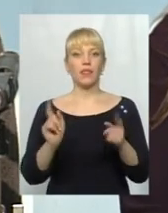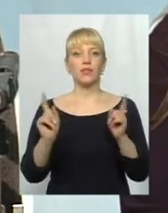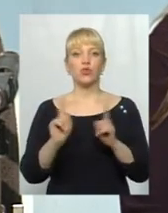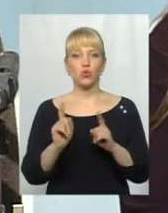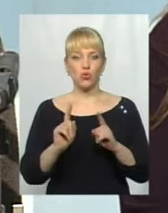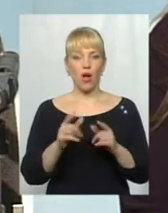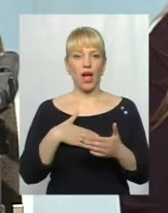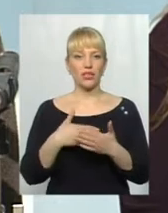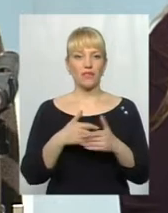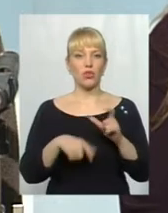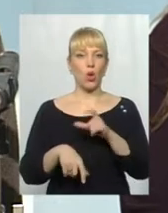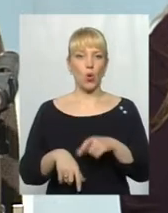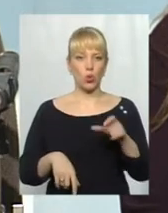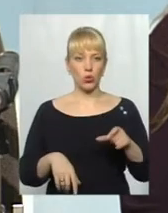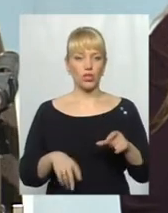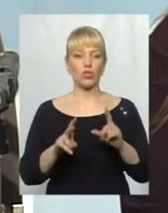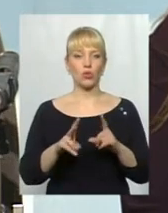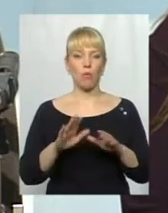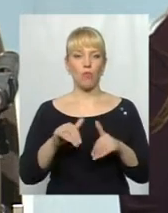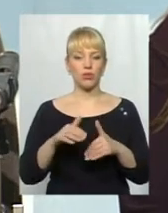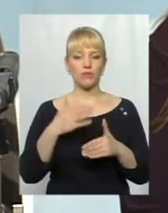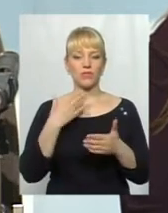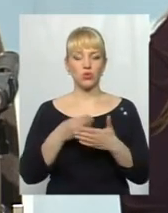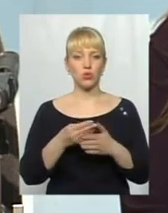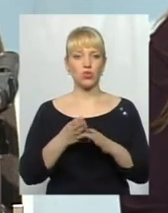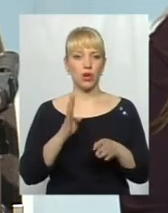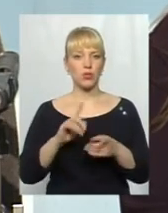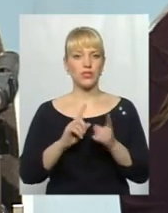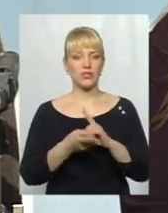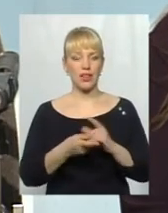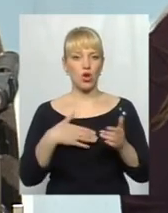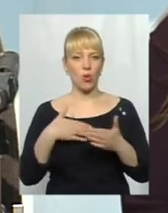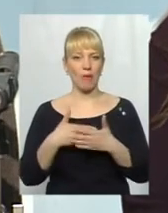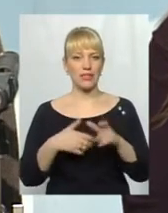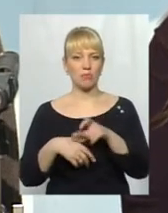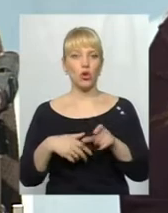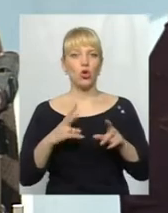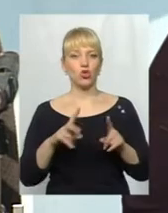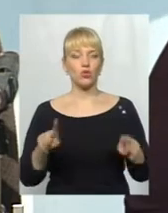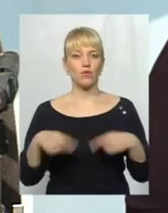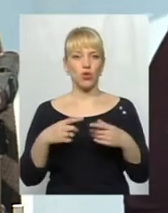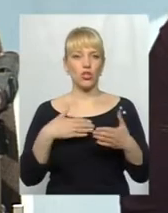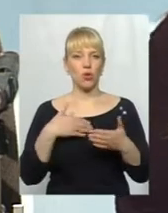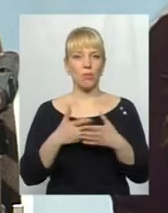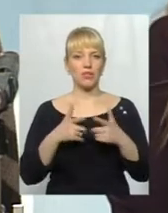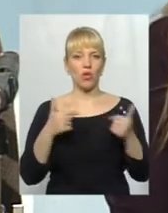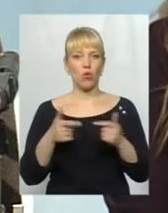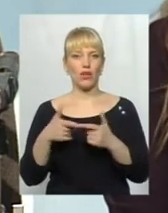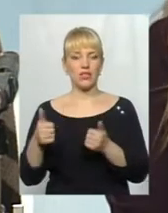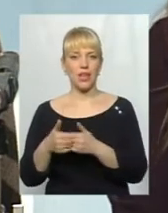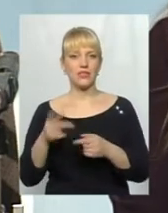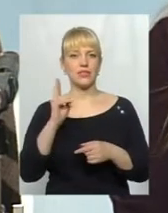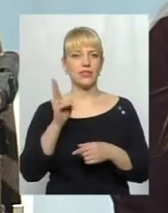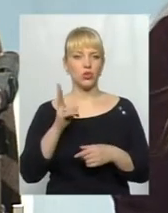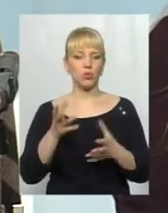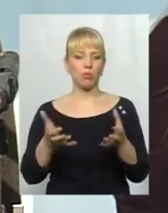люди, які потім в свою чергу стали громадськими активістами, які постворювали громадські організації, прийняли